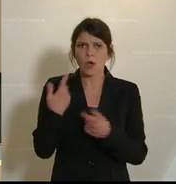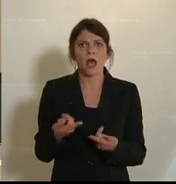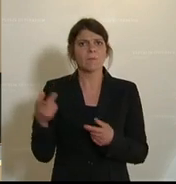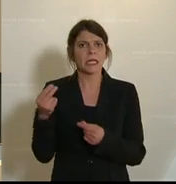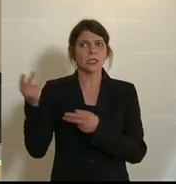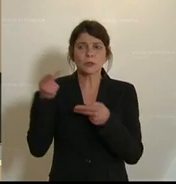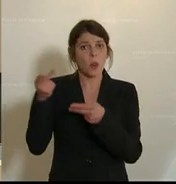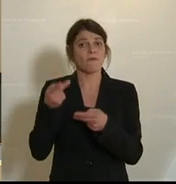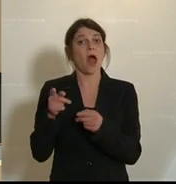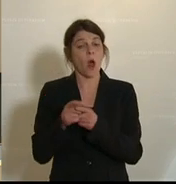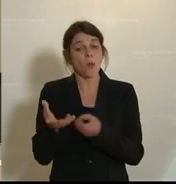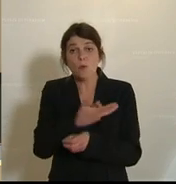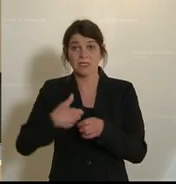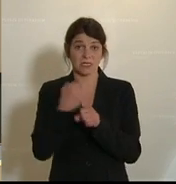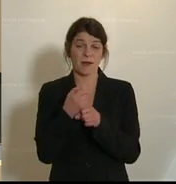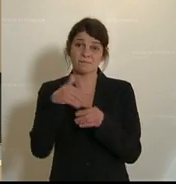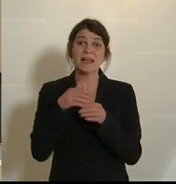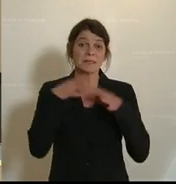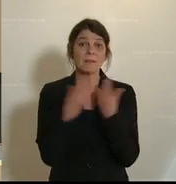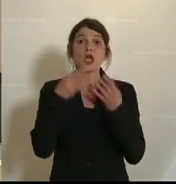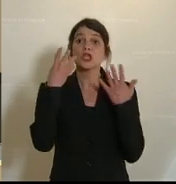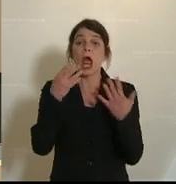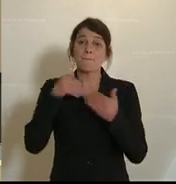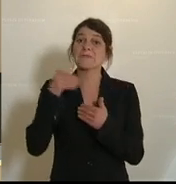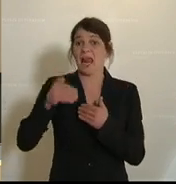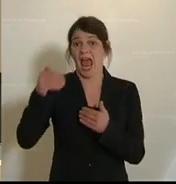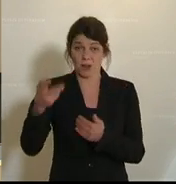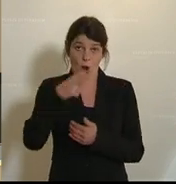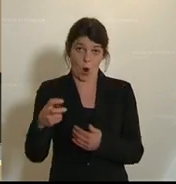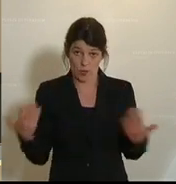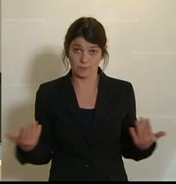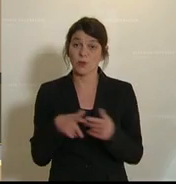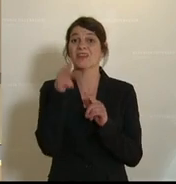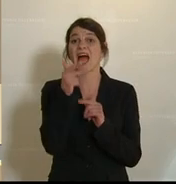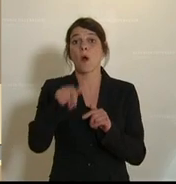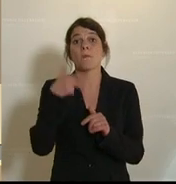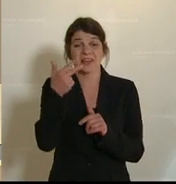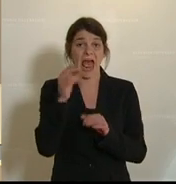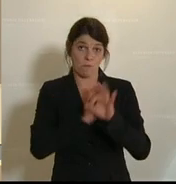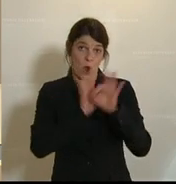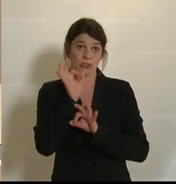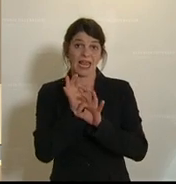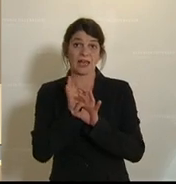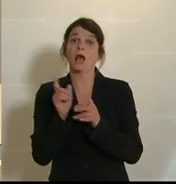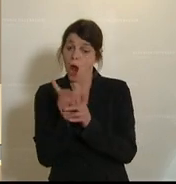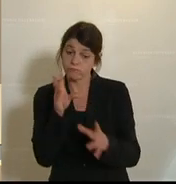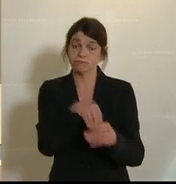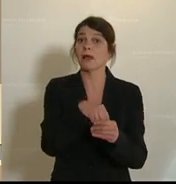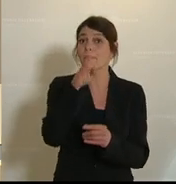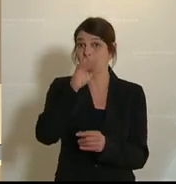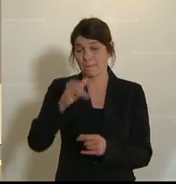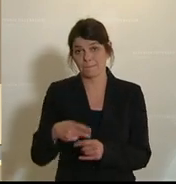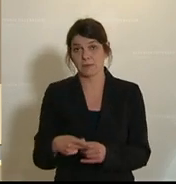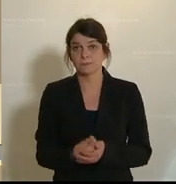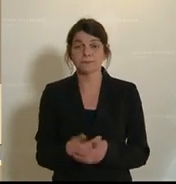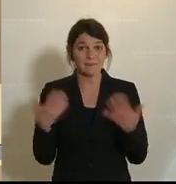ihren Zulieferern einen Umsatz von rund 9 Milliarden Euro pro Jahr erwirtschaftet und 3,3 Prozent zum BIP beiträgt. Das ist